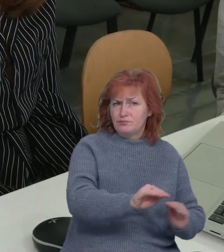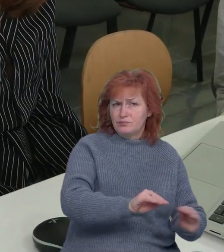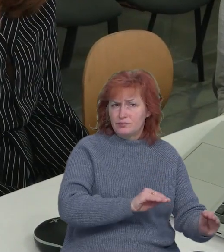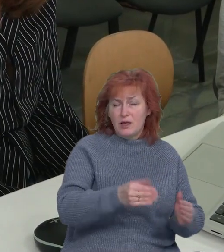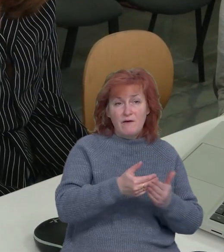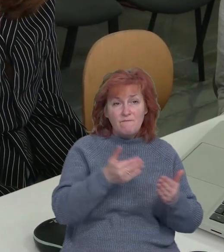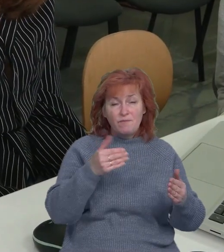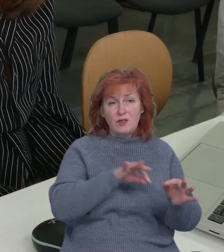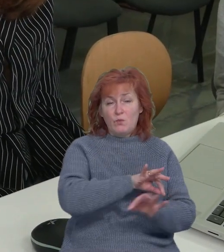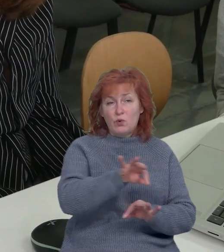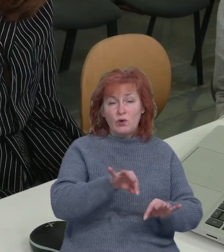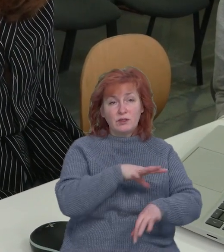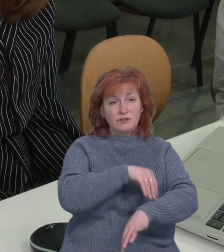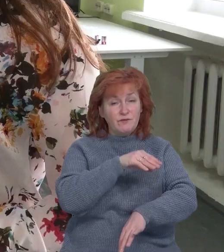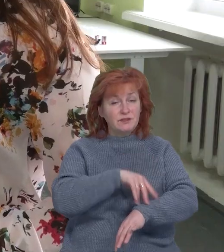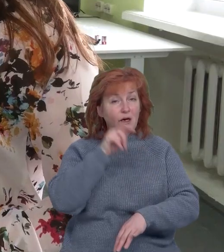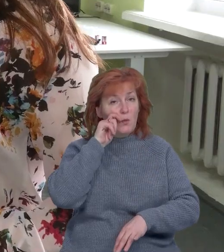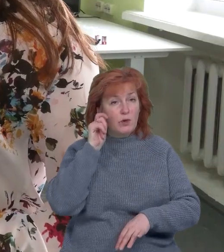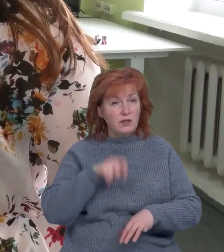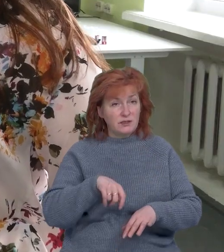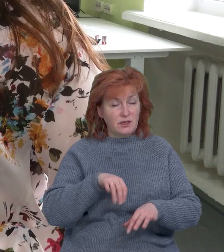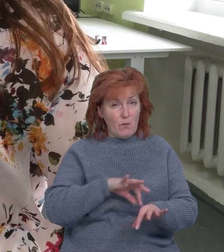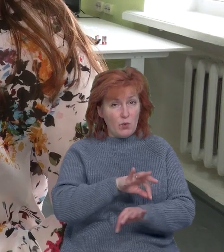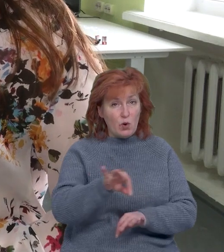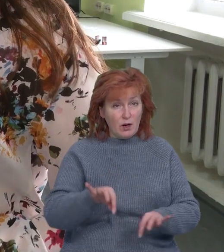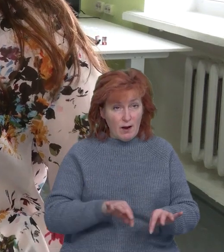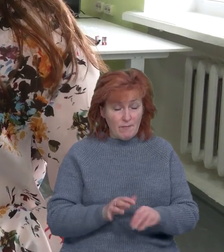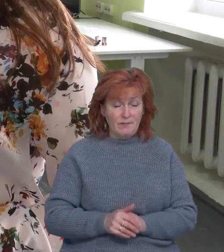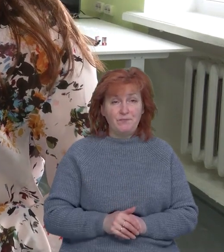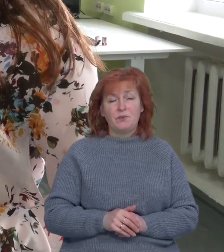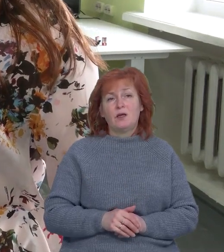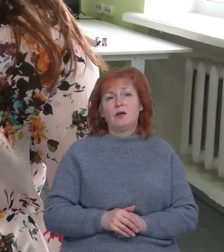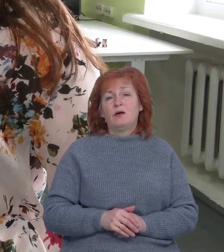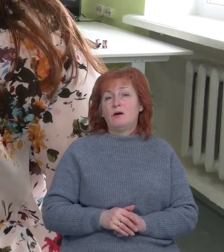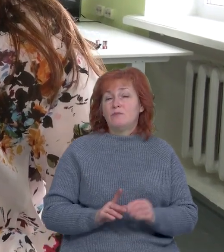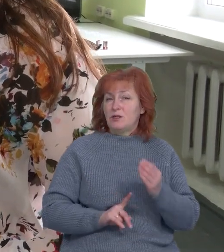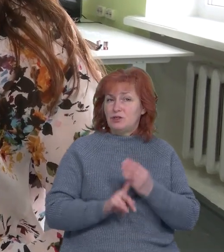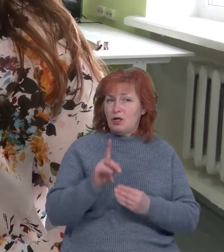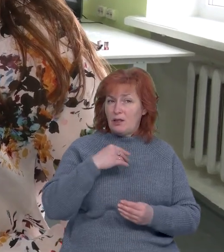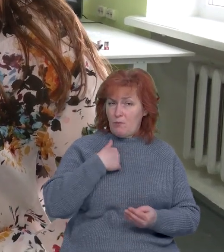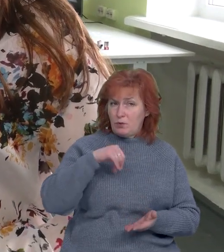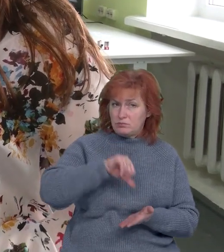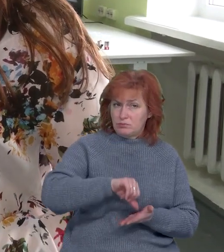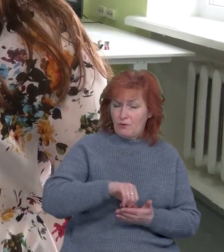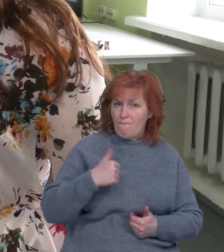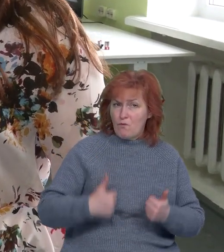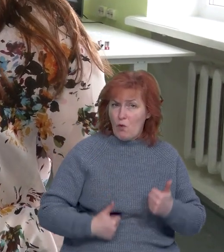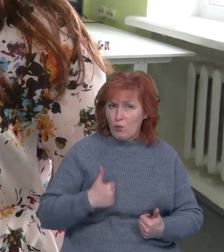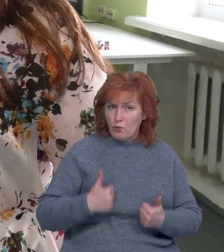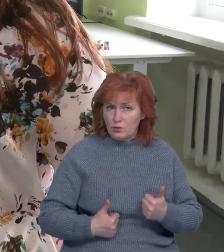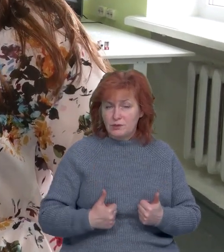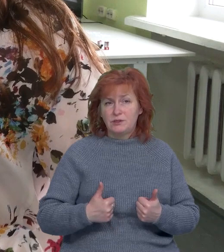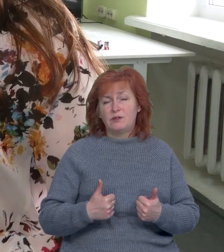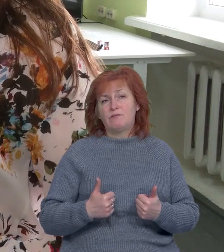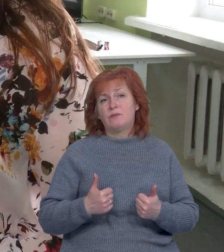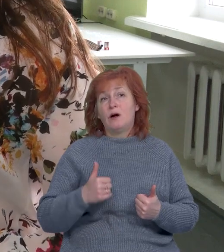від швейцарсько-української програми «ЄГЕП». Цей проєкт був спочатку на конкурсній основі, тобто